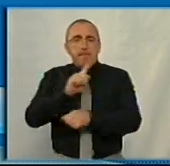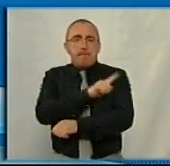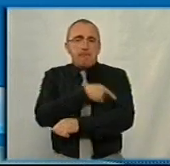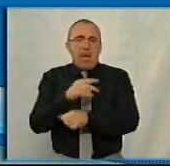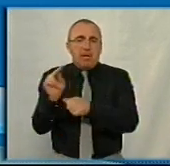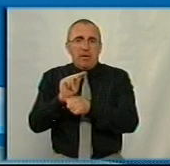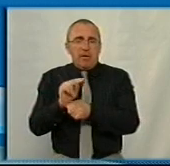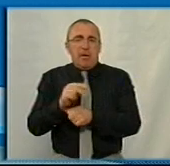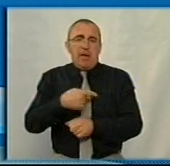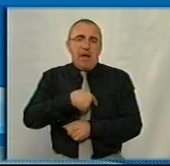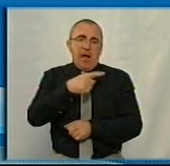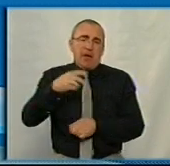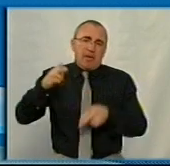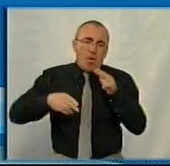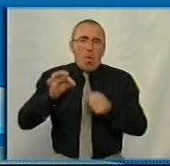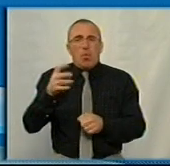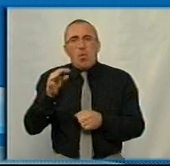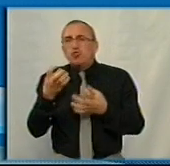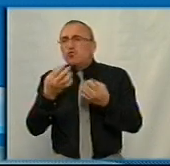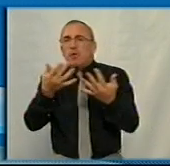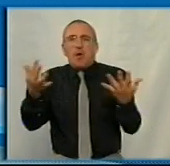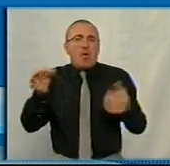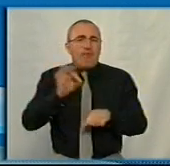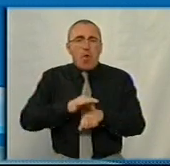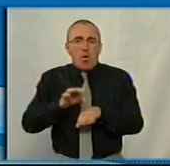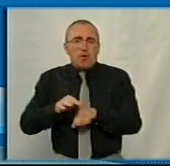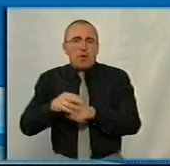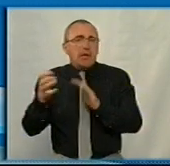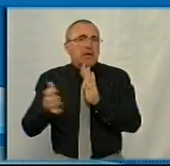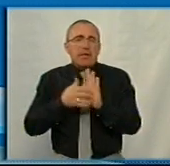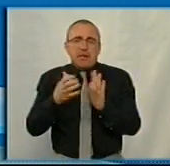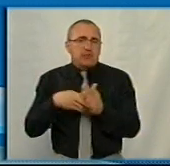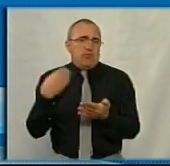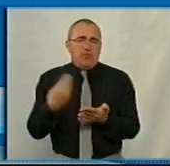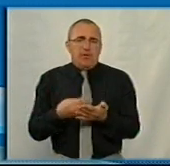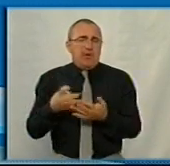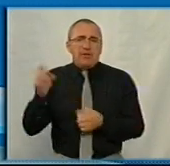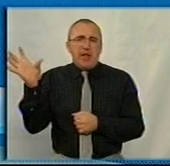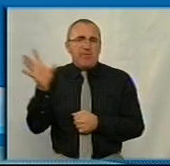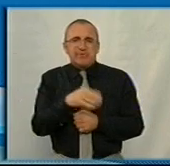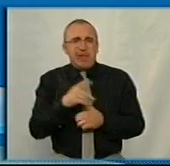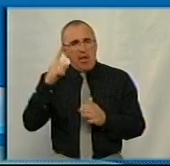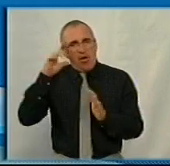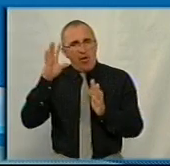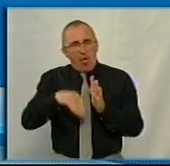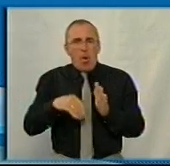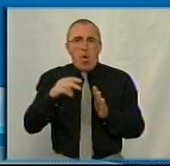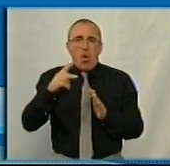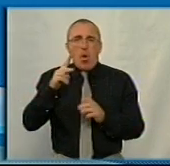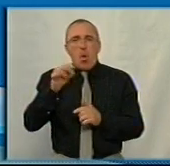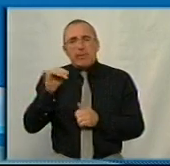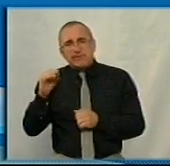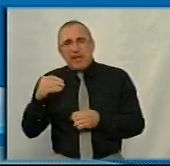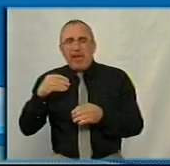на кардіохірургію, чи на онку, чи ще на якісь хвороби не вистачить просто грошей. Не все врахували, логістику не врахували,